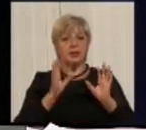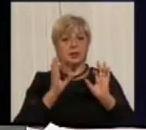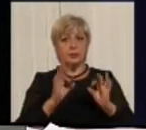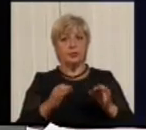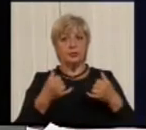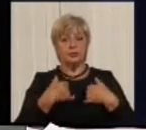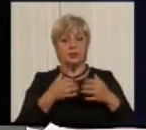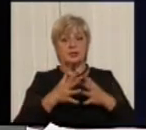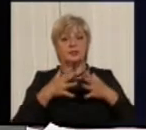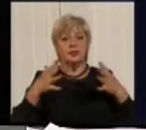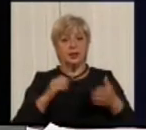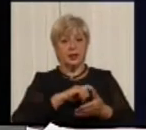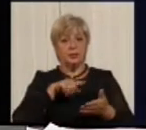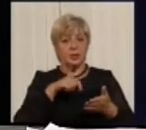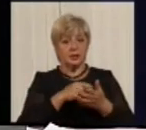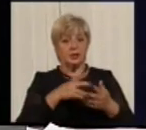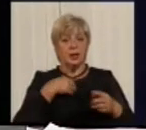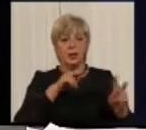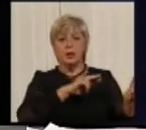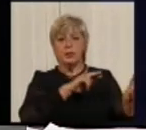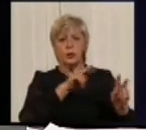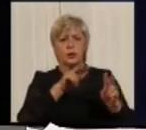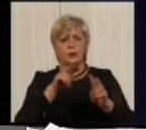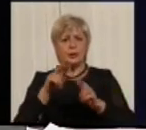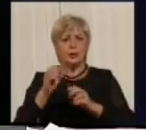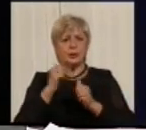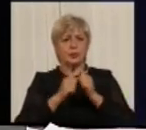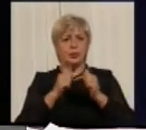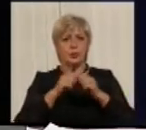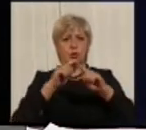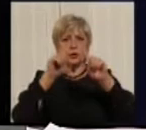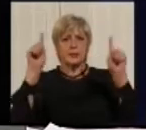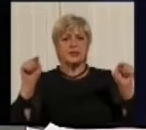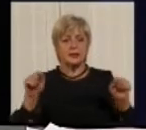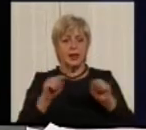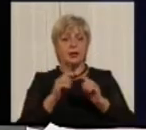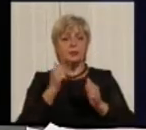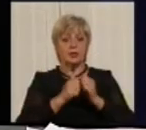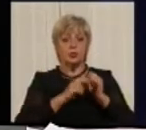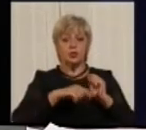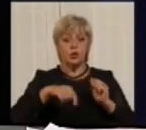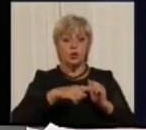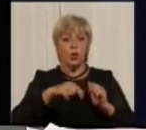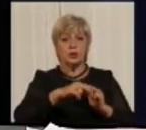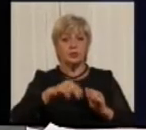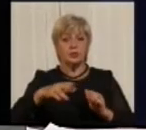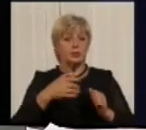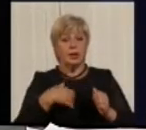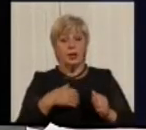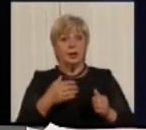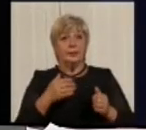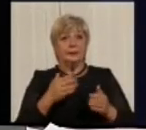велике місто. І прослідити за кожним знаком і кожною розметкою не завжди є можливим. Для цього